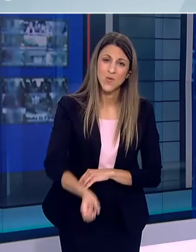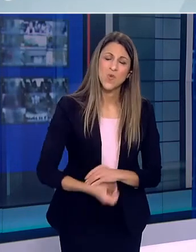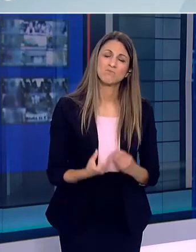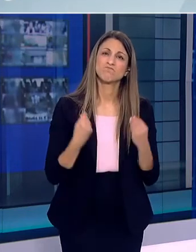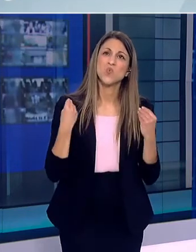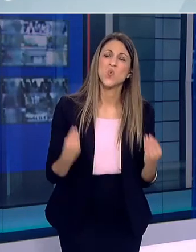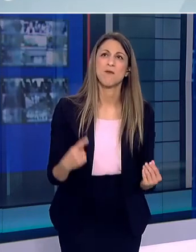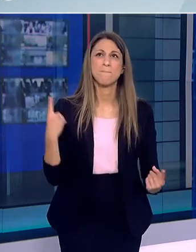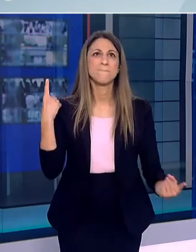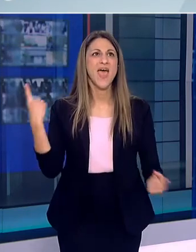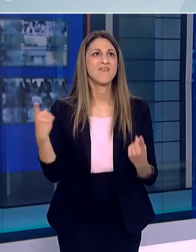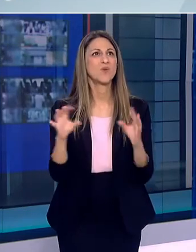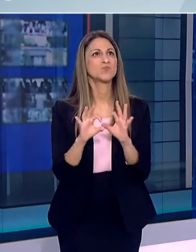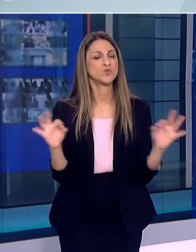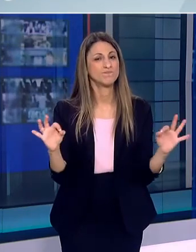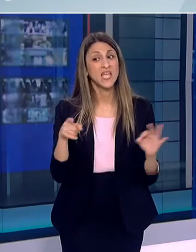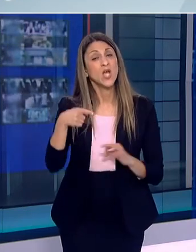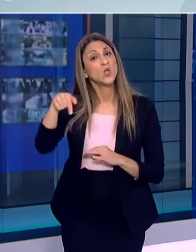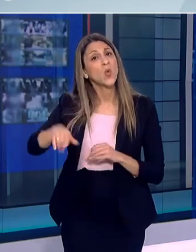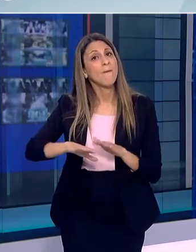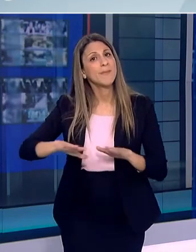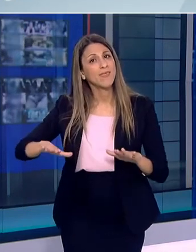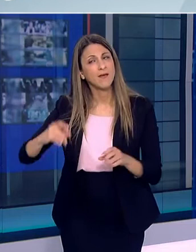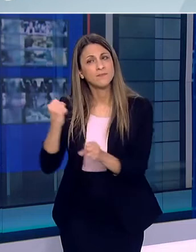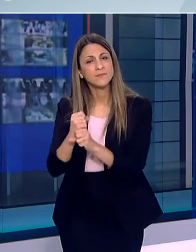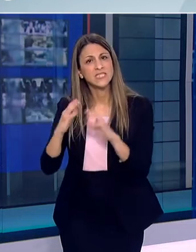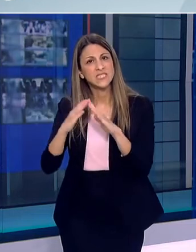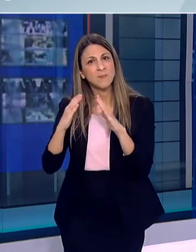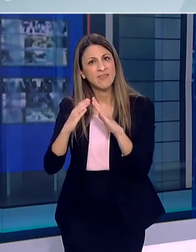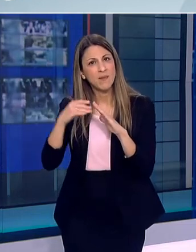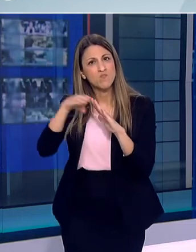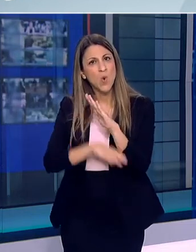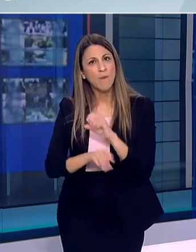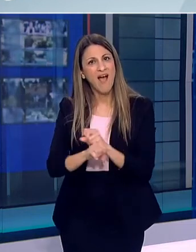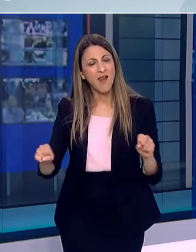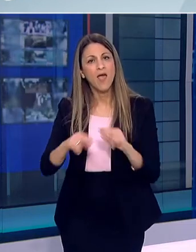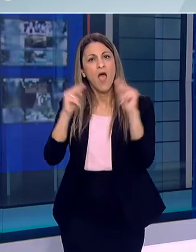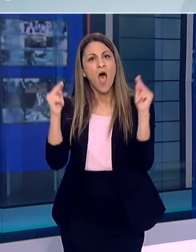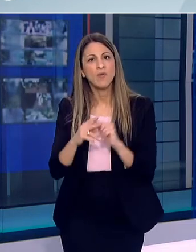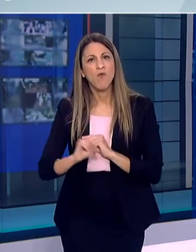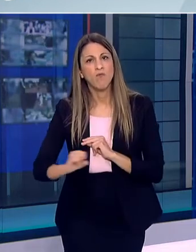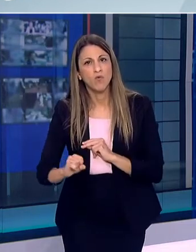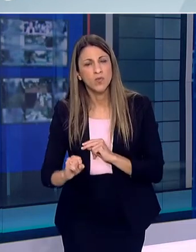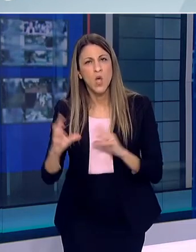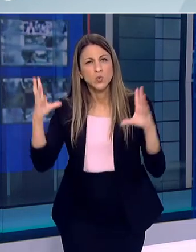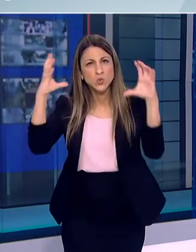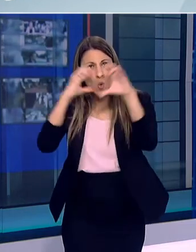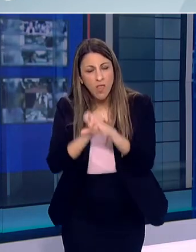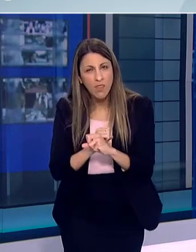διαταραχές στον ύπνο Διαταραχές στο φόβο Που αφορούσαν τα μικρά παιδάκια